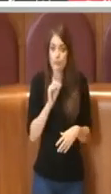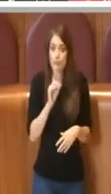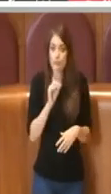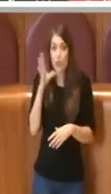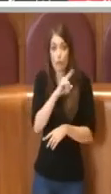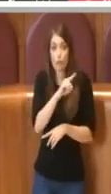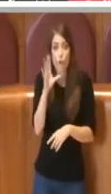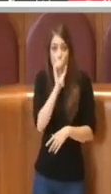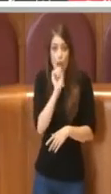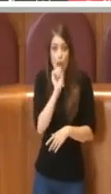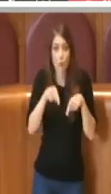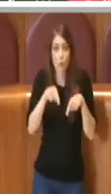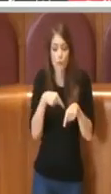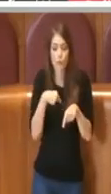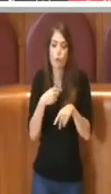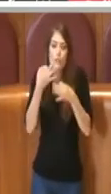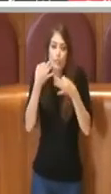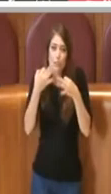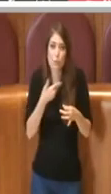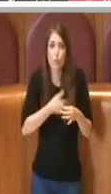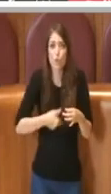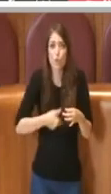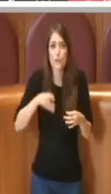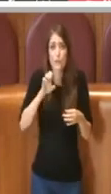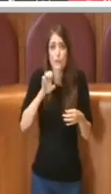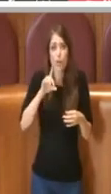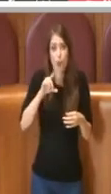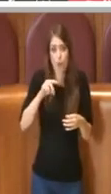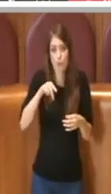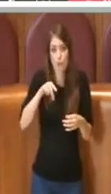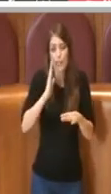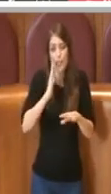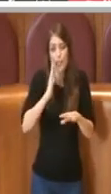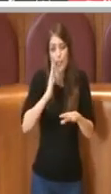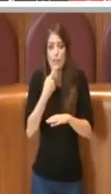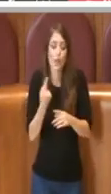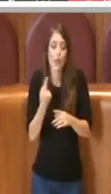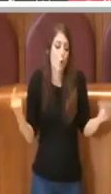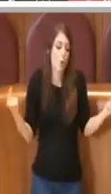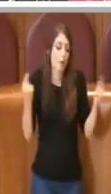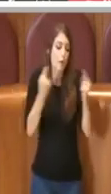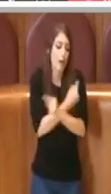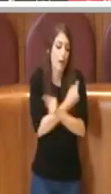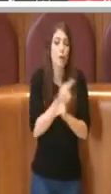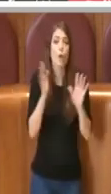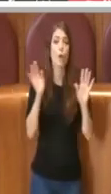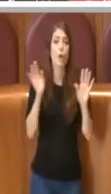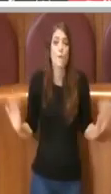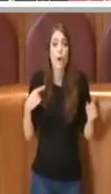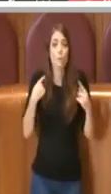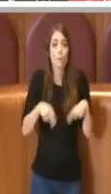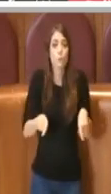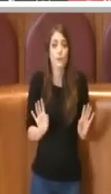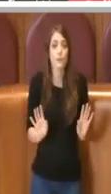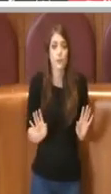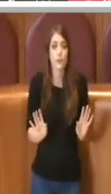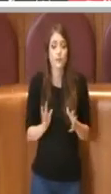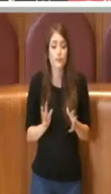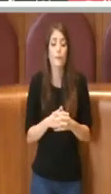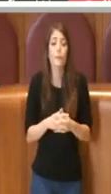il consigliere Perozzi interverrà e dirà tutto il contrario di tutto. Ma così è, noi